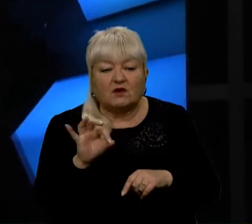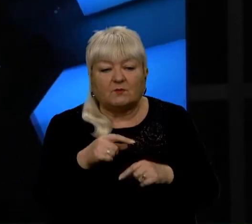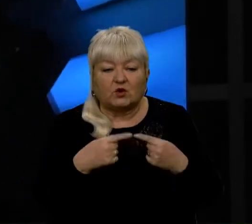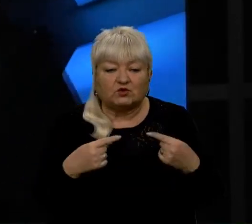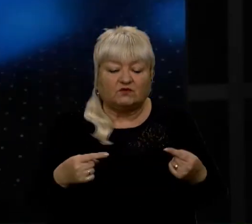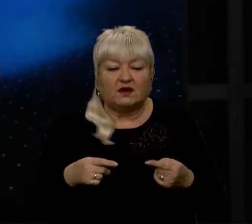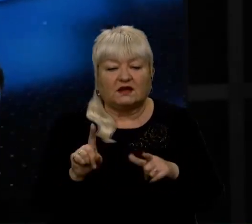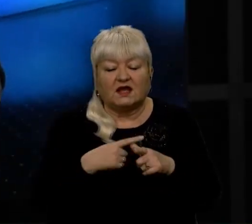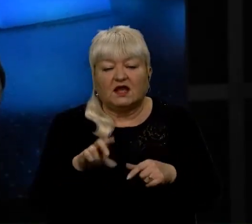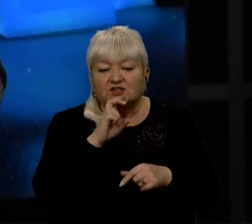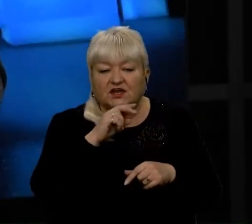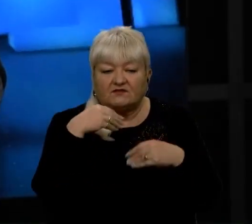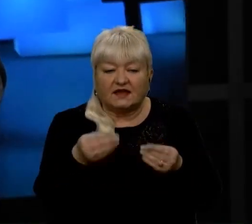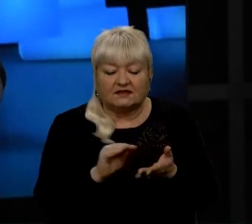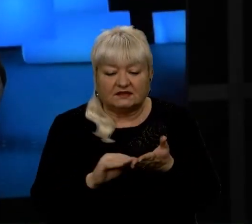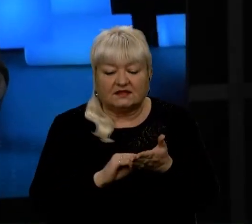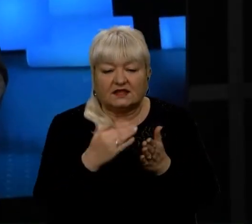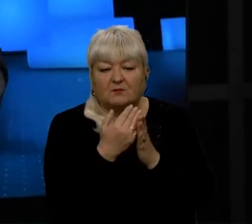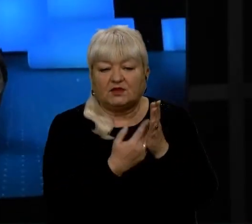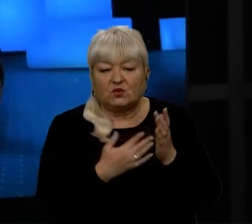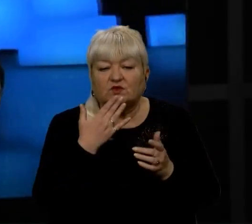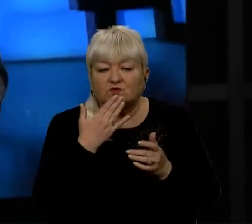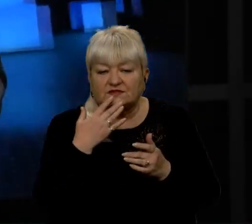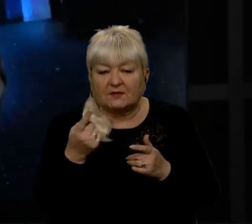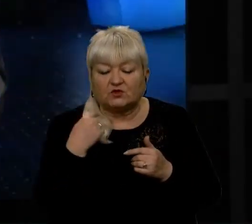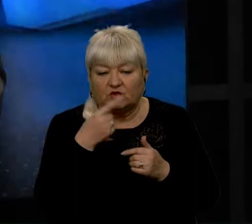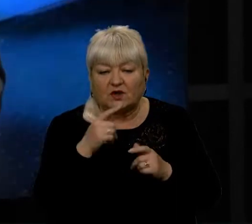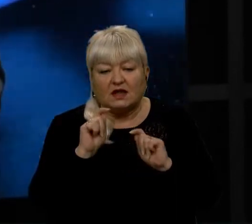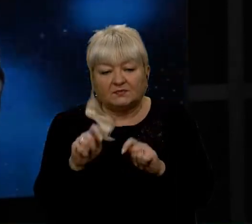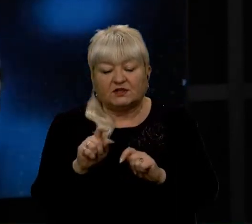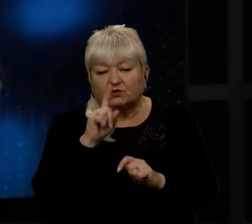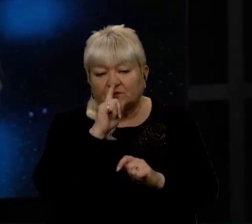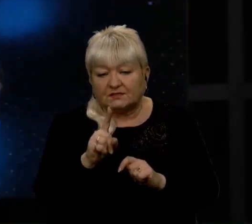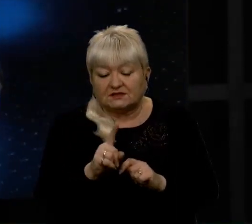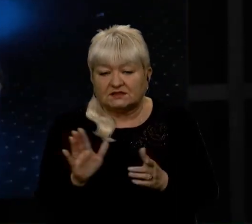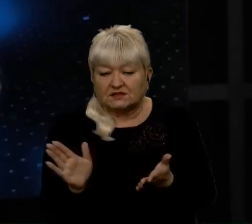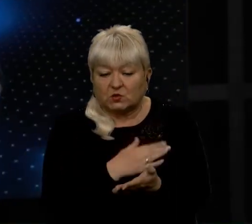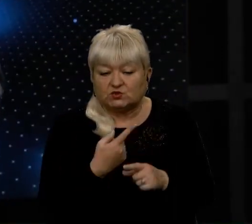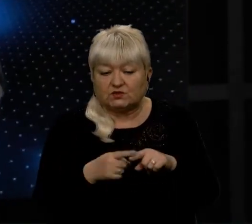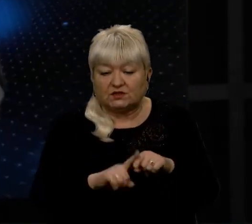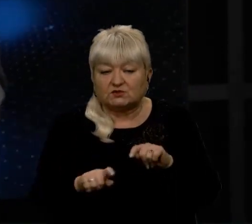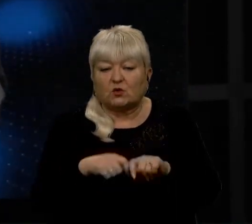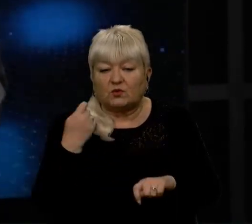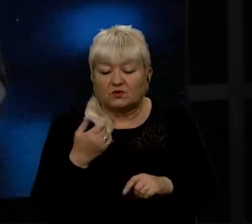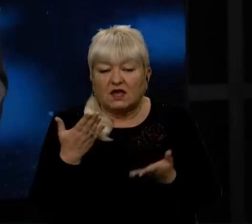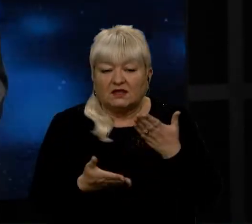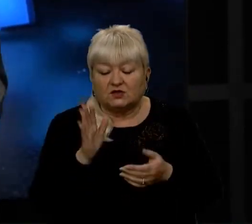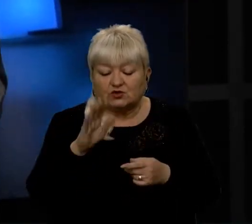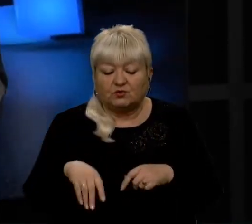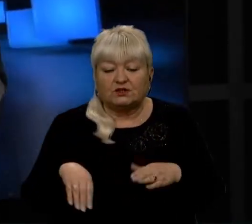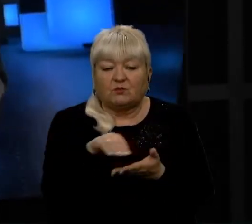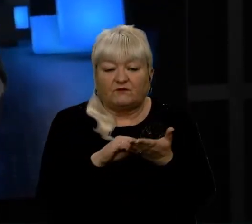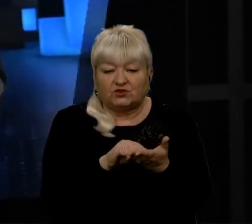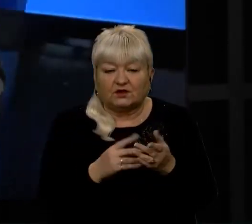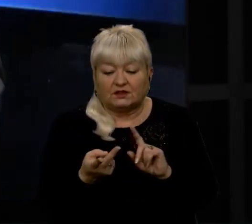кафе надає меню виключно іноземною мовою, то дадуть їм місяць на усунення того порушення. Якщо буде повторна друга скарга